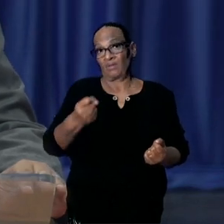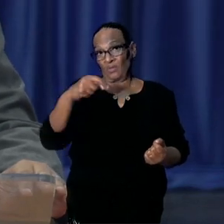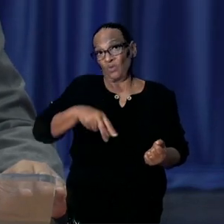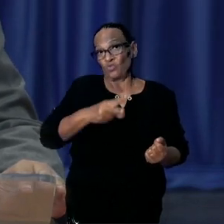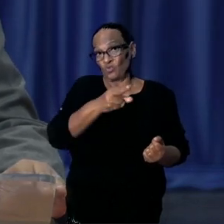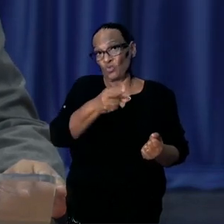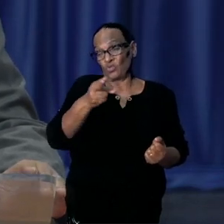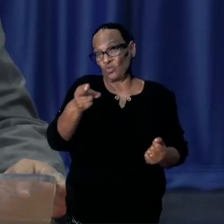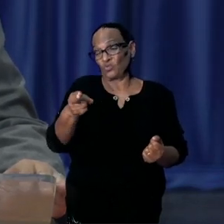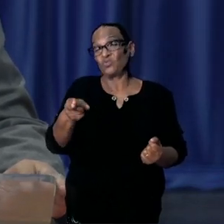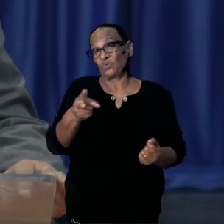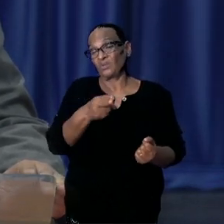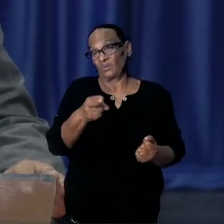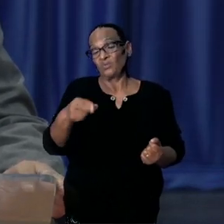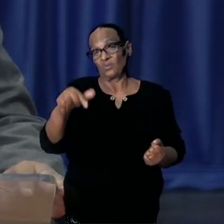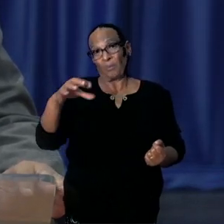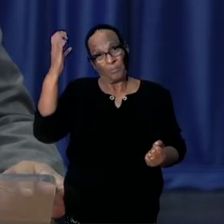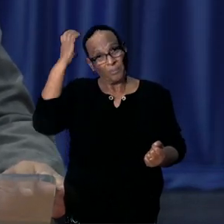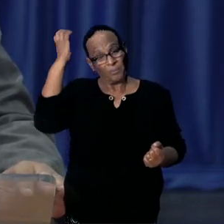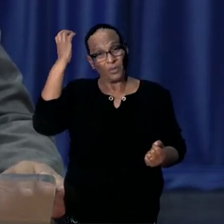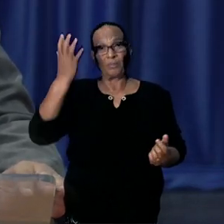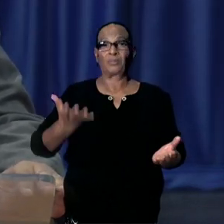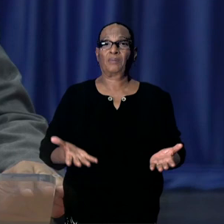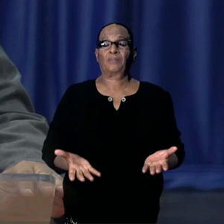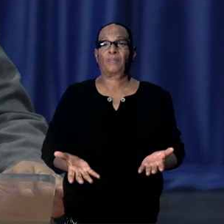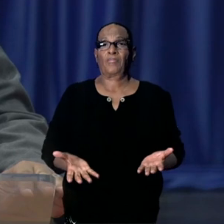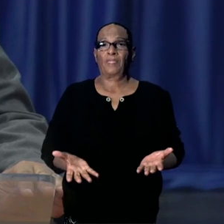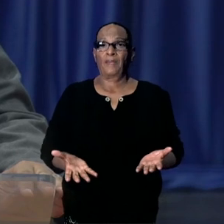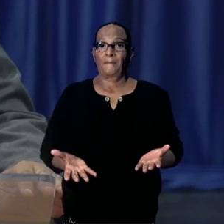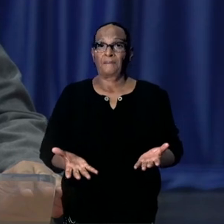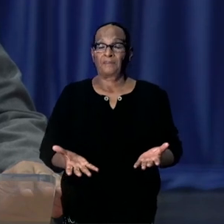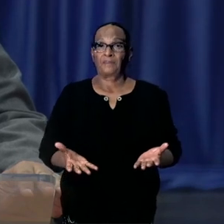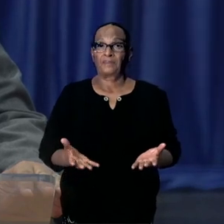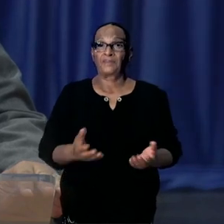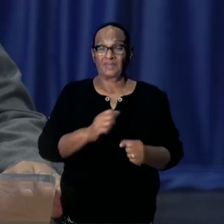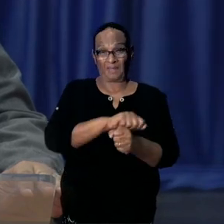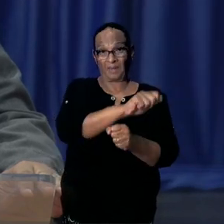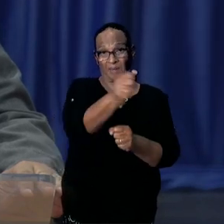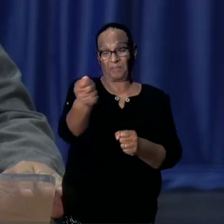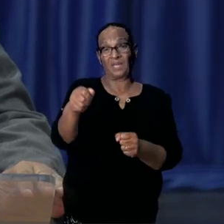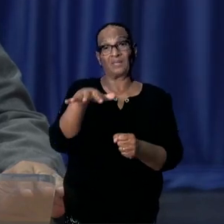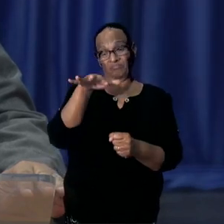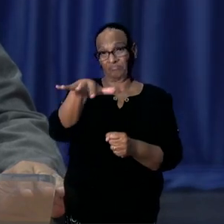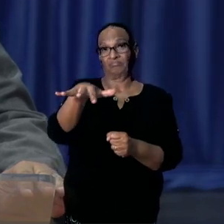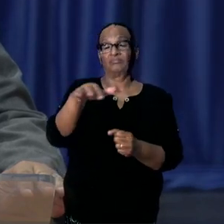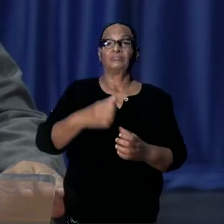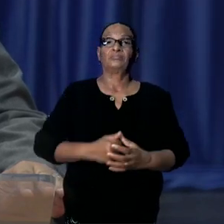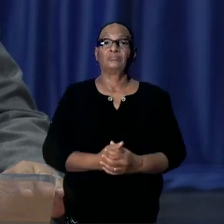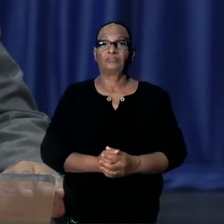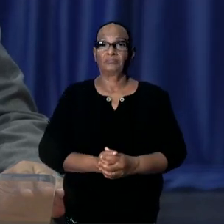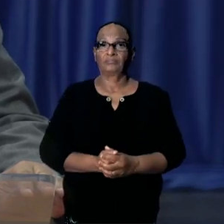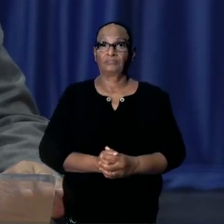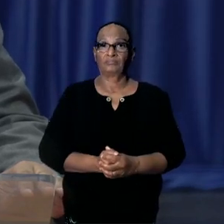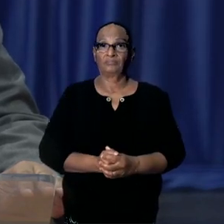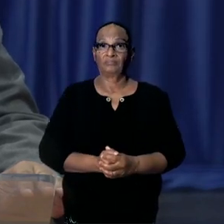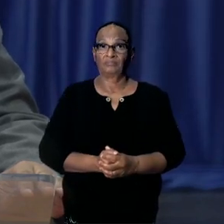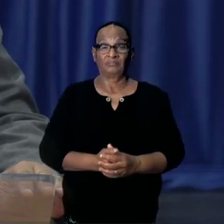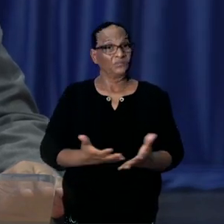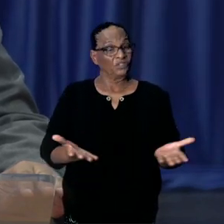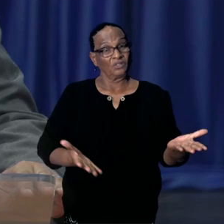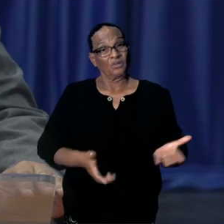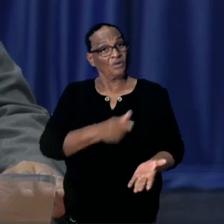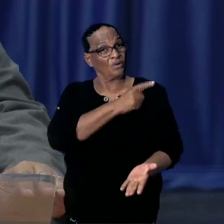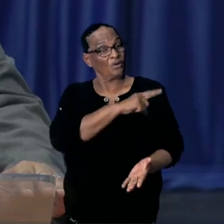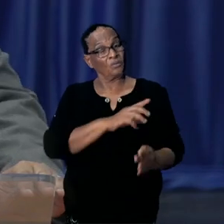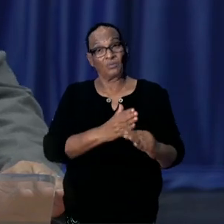Appenti is wel live. De aanwezige media hier is er. En ik stel voor dat we dan continueren.